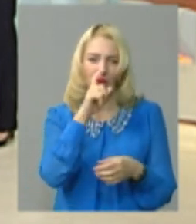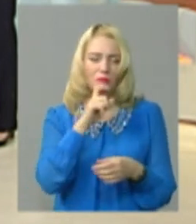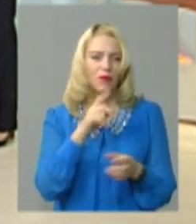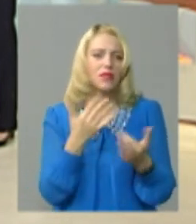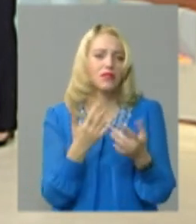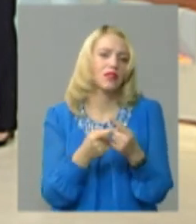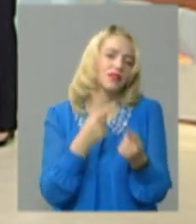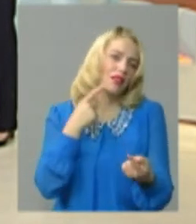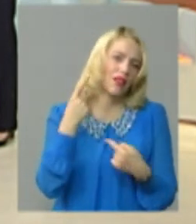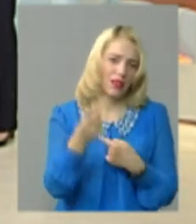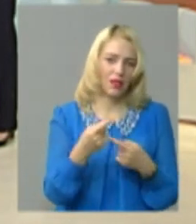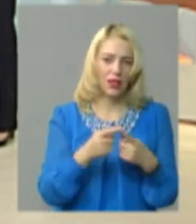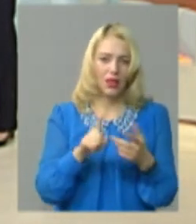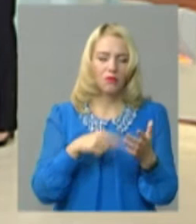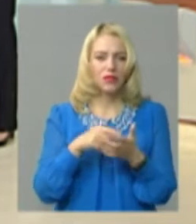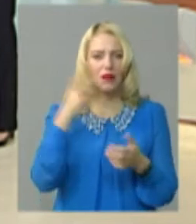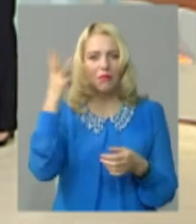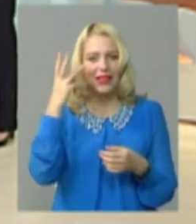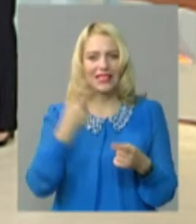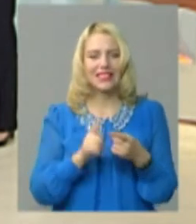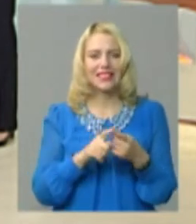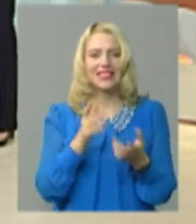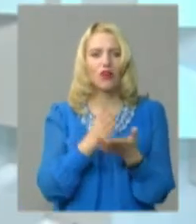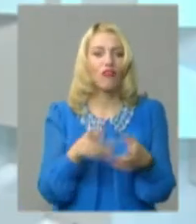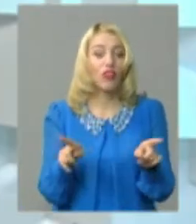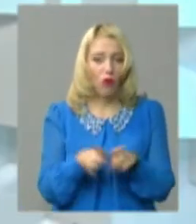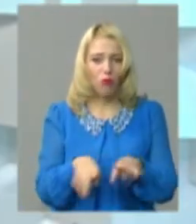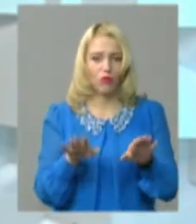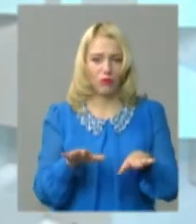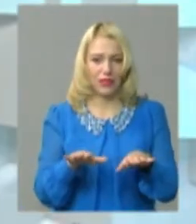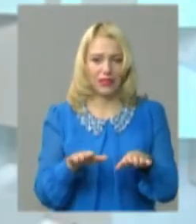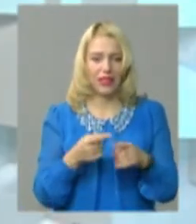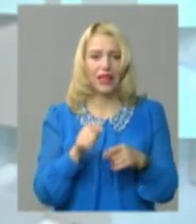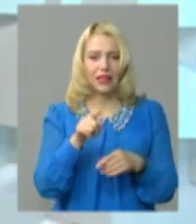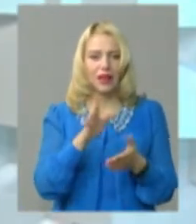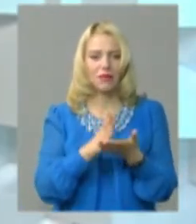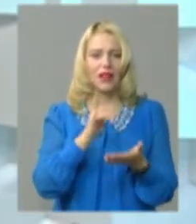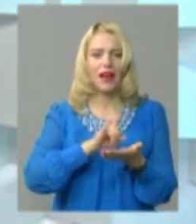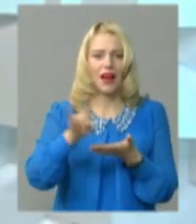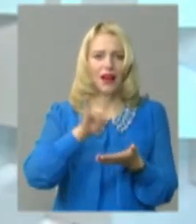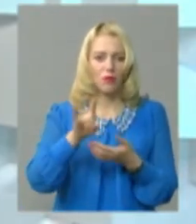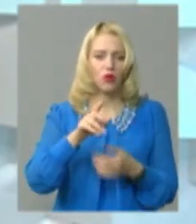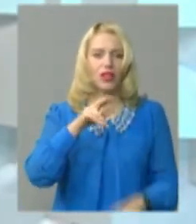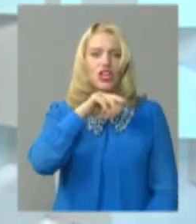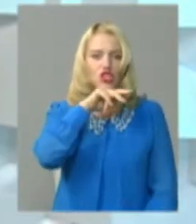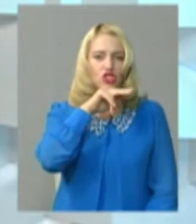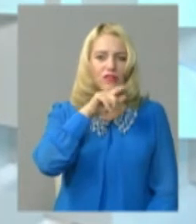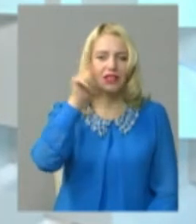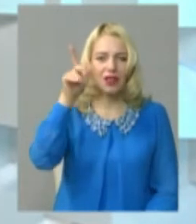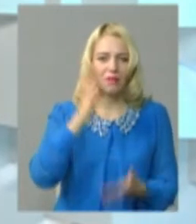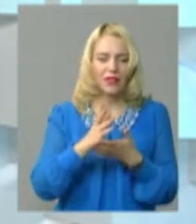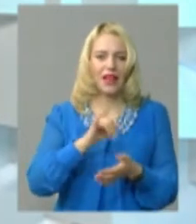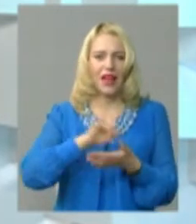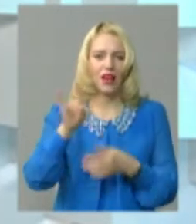особиста думка, що цей аеропорт Хмельницький, розумієте, місто Хмельницький знаходиться в такому місті. Там є аеропорт Чернівці, там є аеропорт